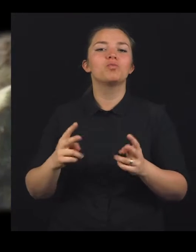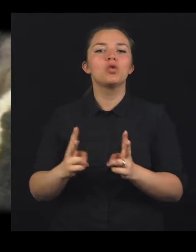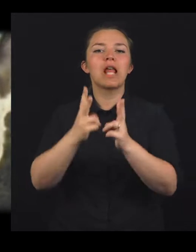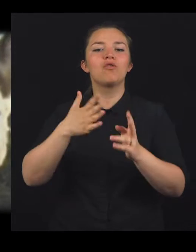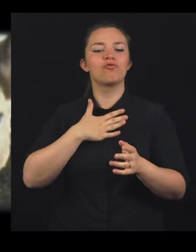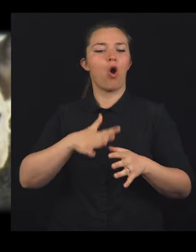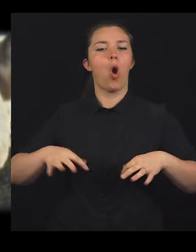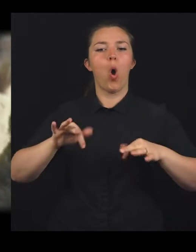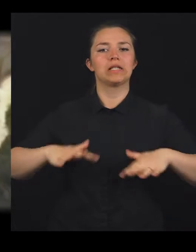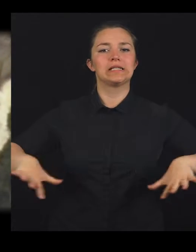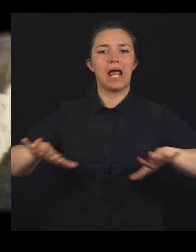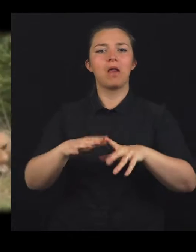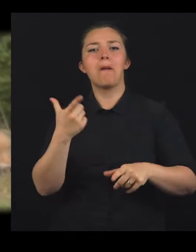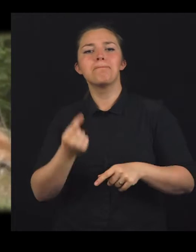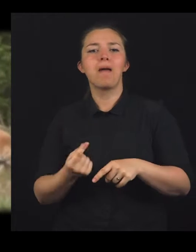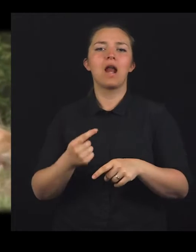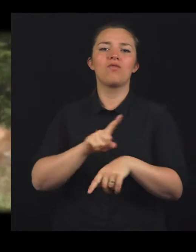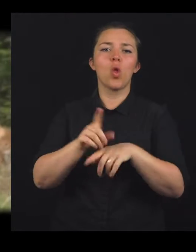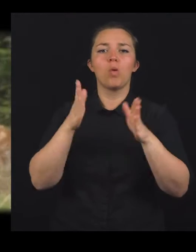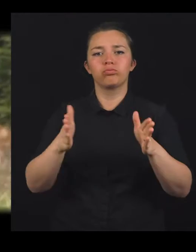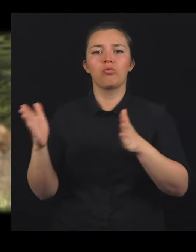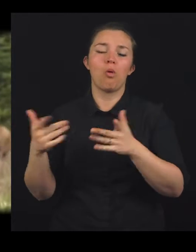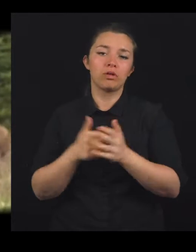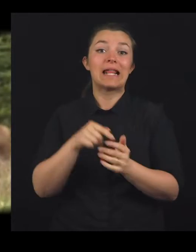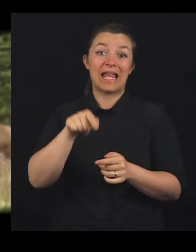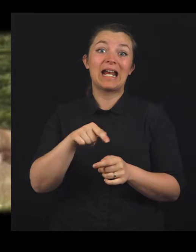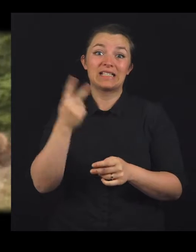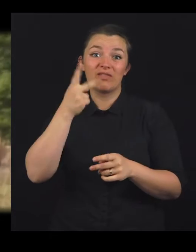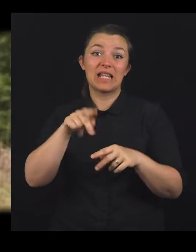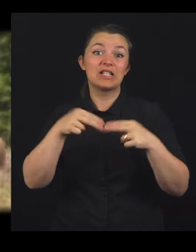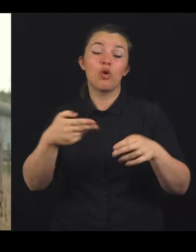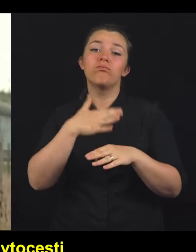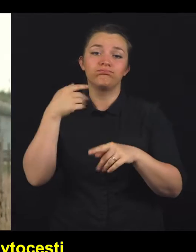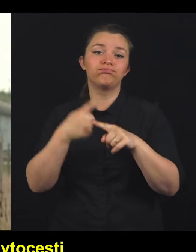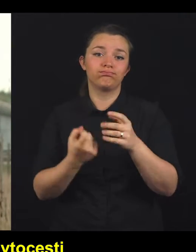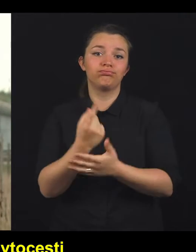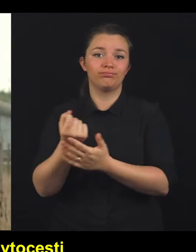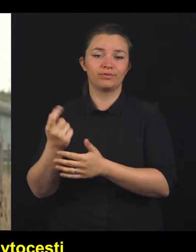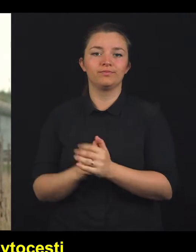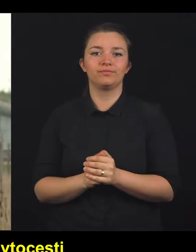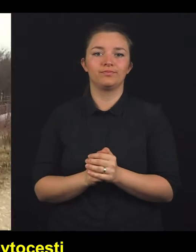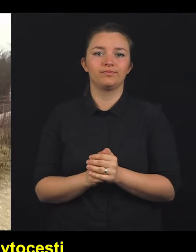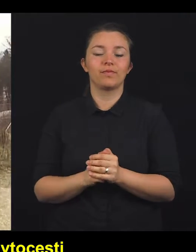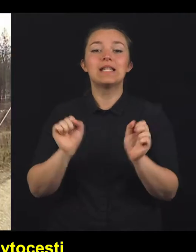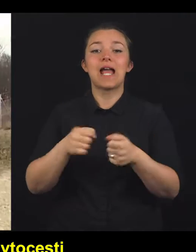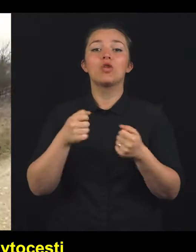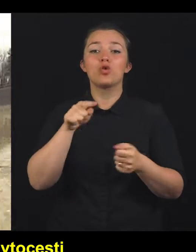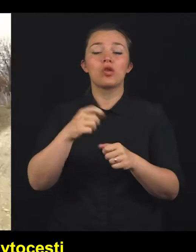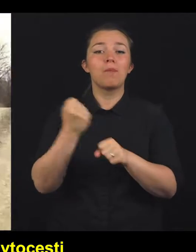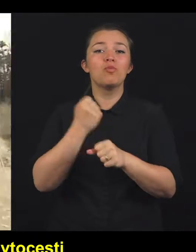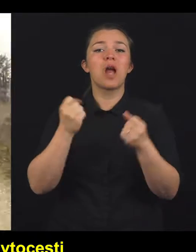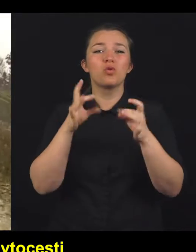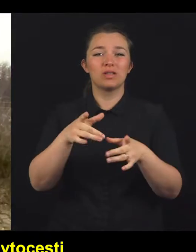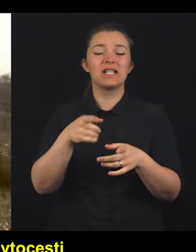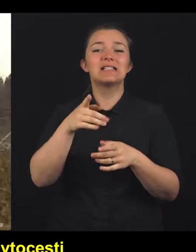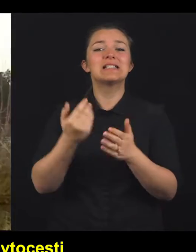paritvena obdobja in tako naprej. In takrat se vede te nesreče bolj pogosto. Prav zato so na pomorski avtocesti za živali